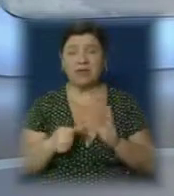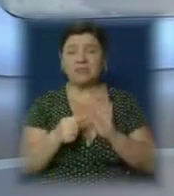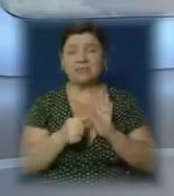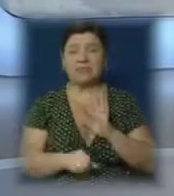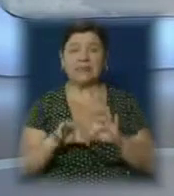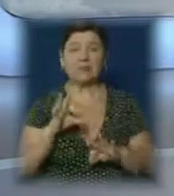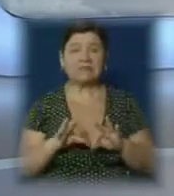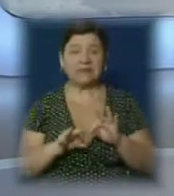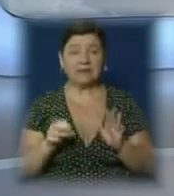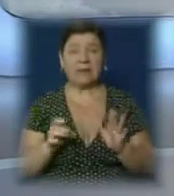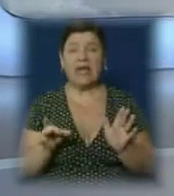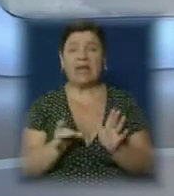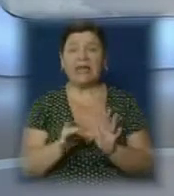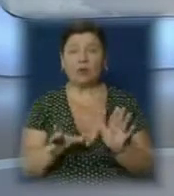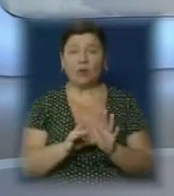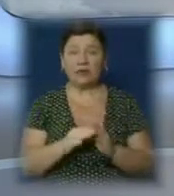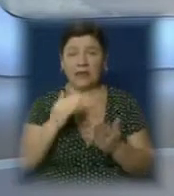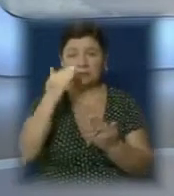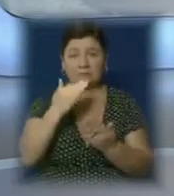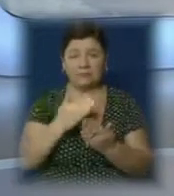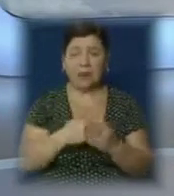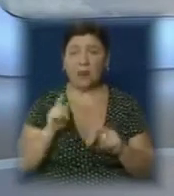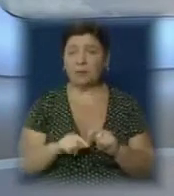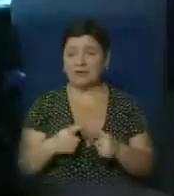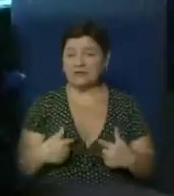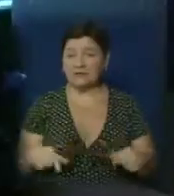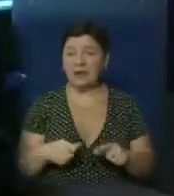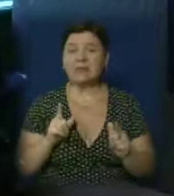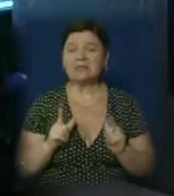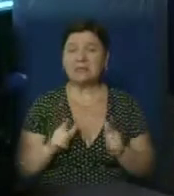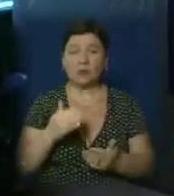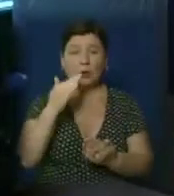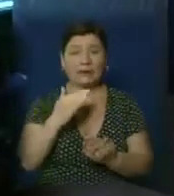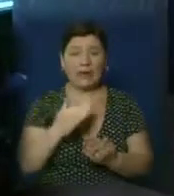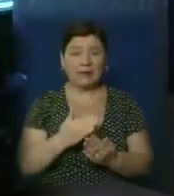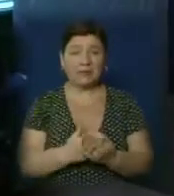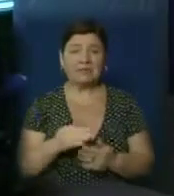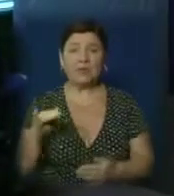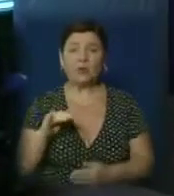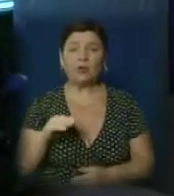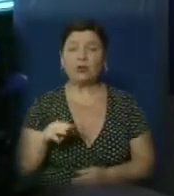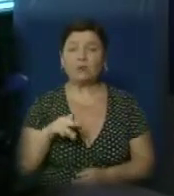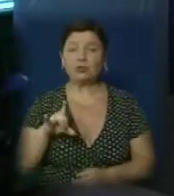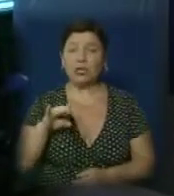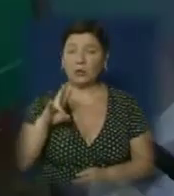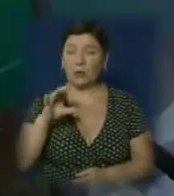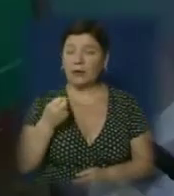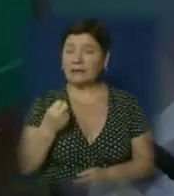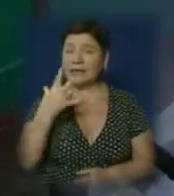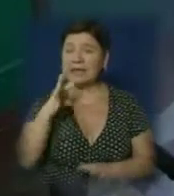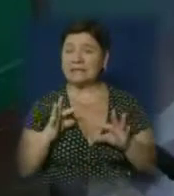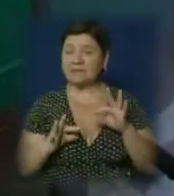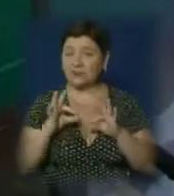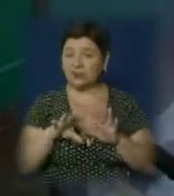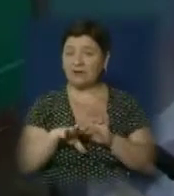% електронних протоколів дільничних виборчих комісій. Згідно з даними обробки, за Юлією Тимошенко проголосувало 13%